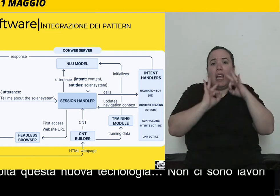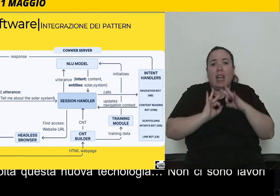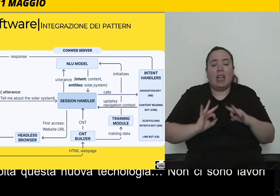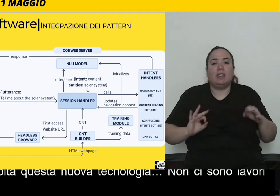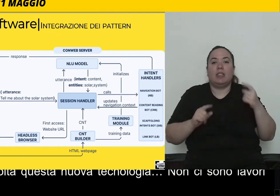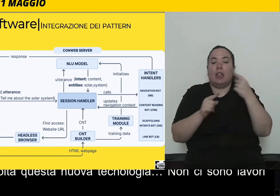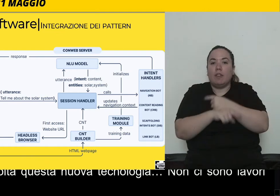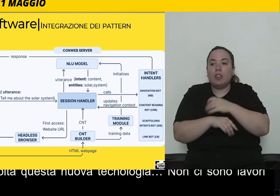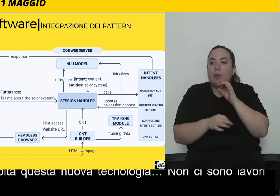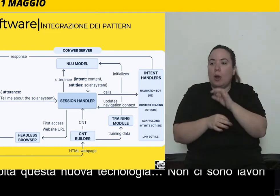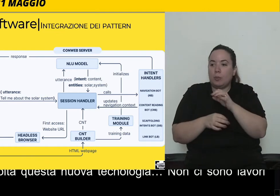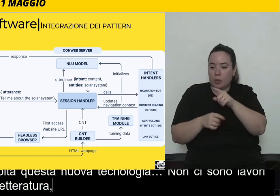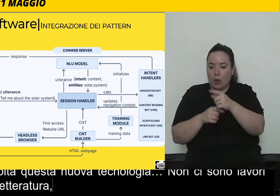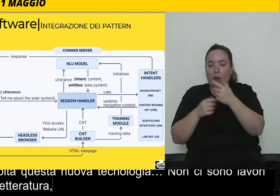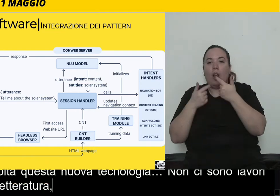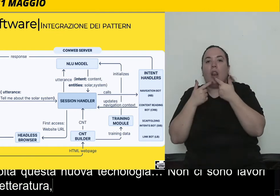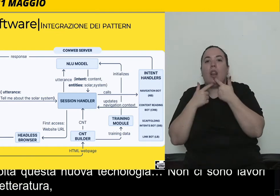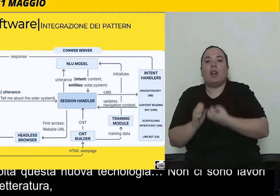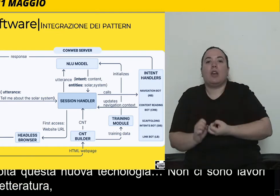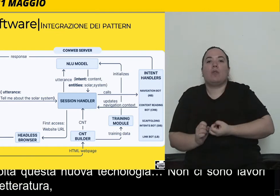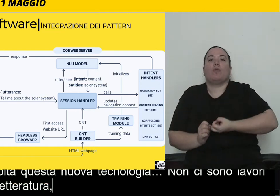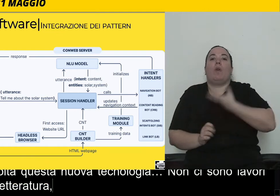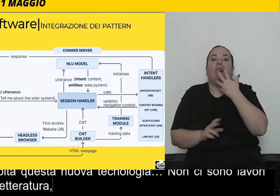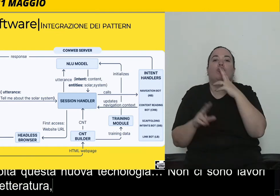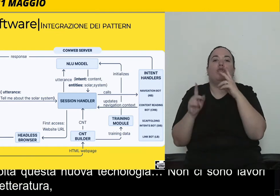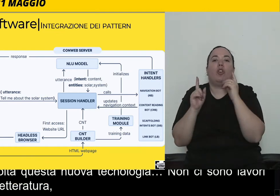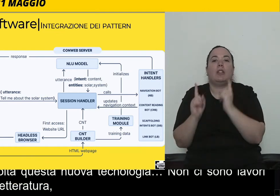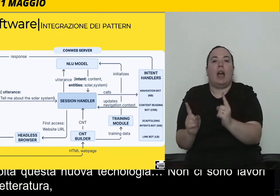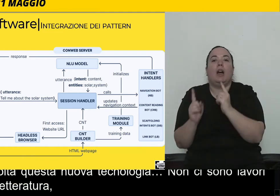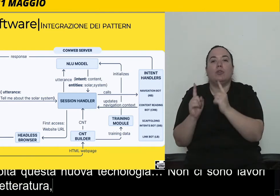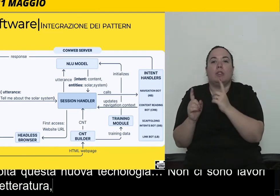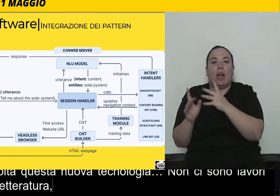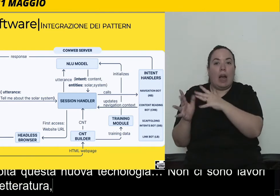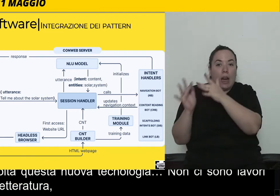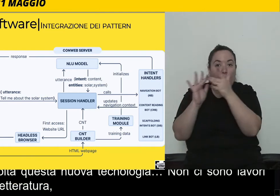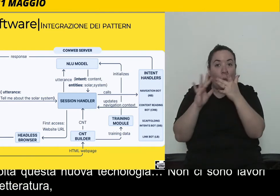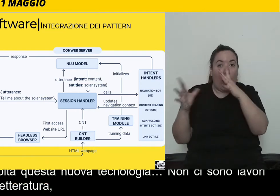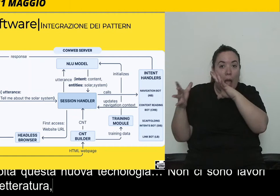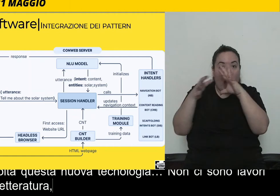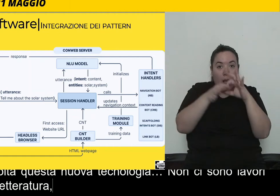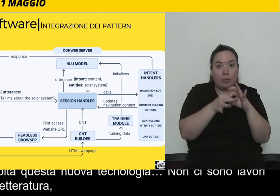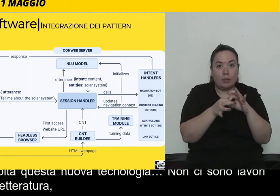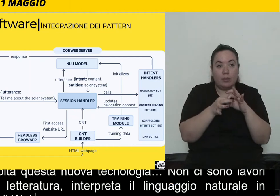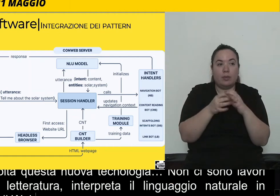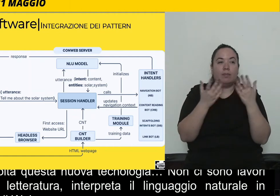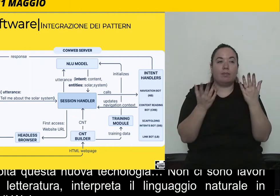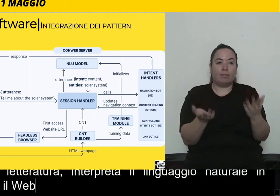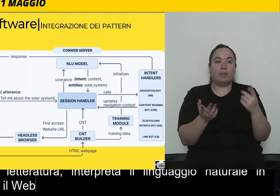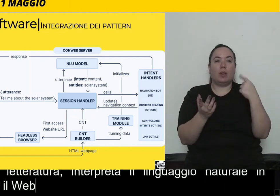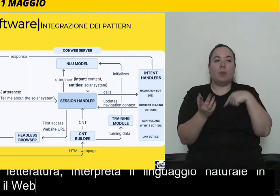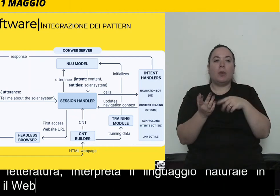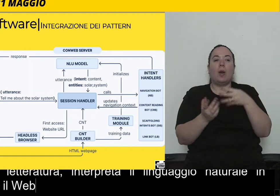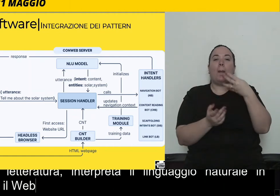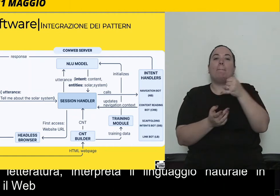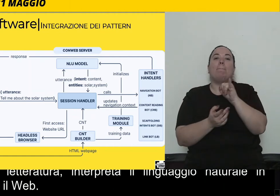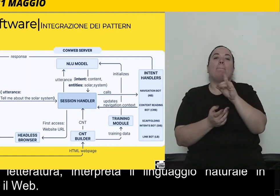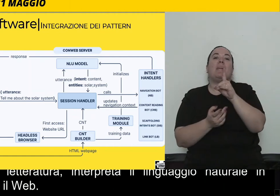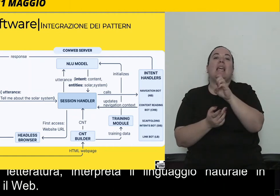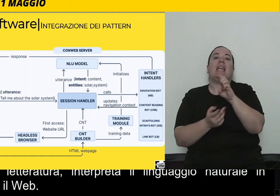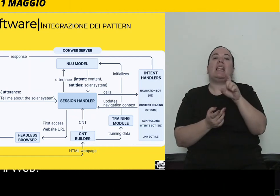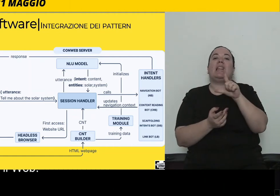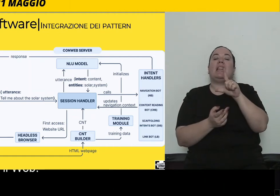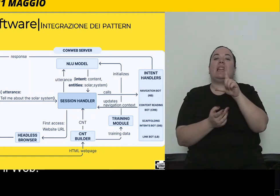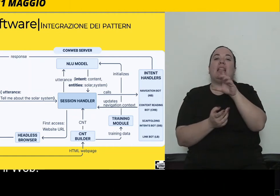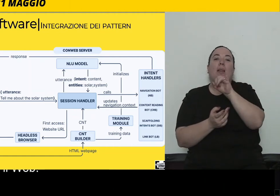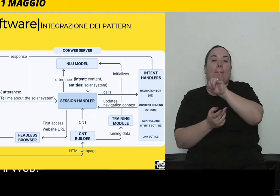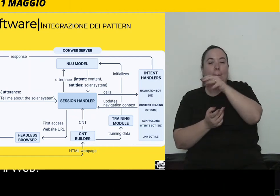linguaggio naturale all'interno di piattaforme per il web. Il nostro è un middleware. Middleware vuol dire che è qualcosa che sta in mezzo